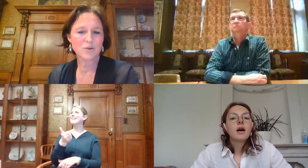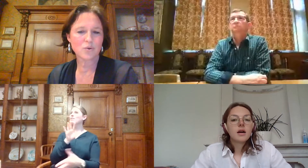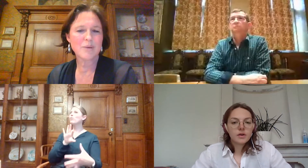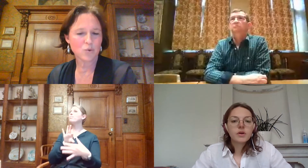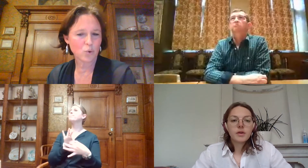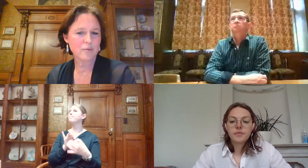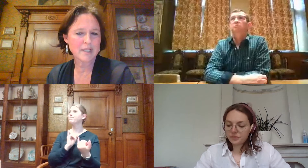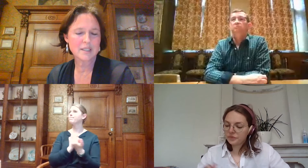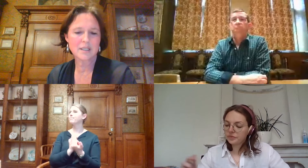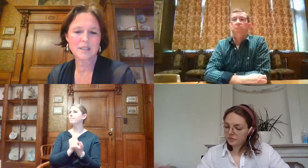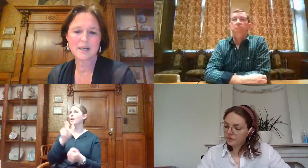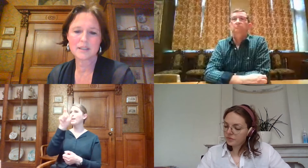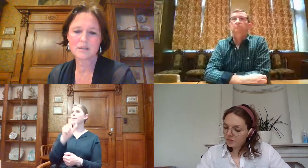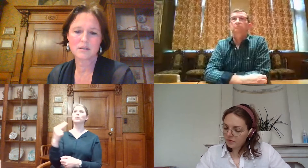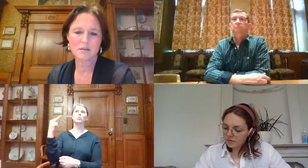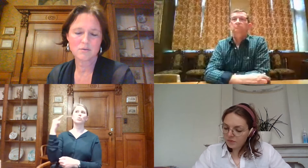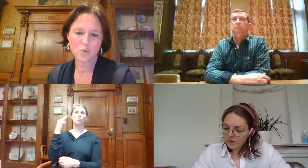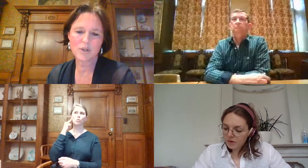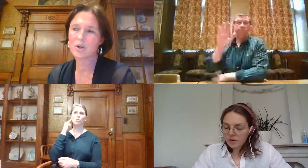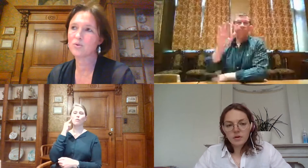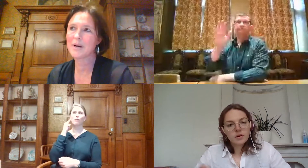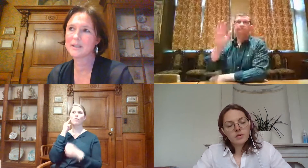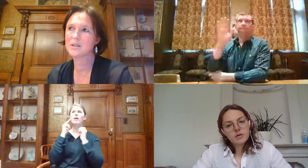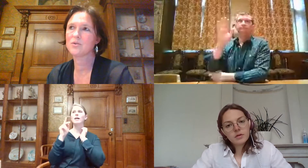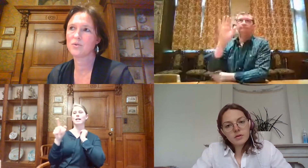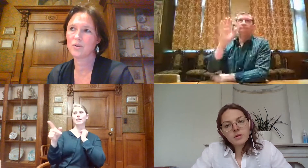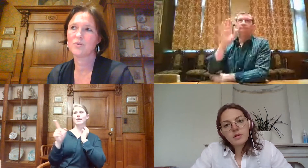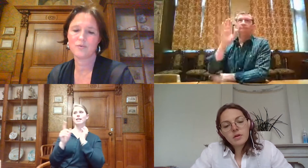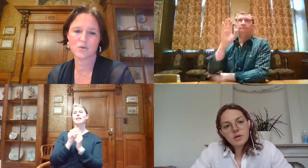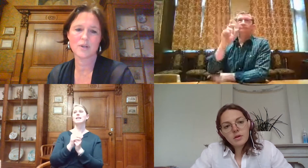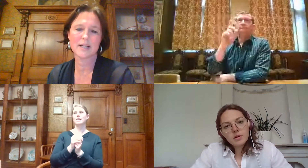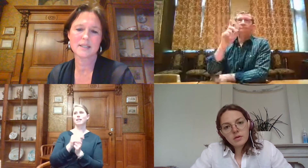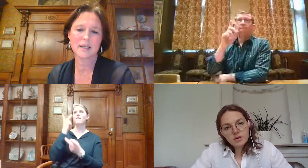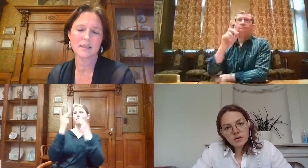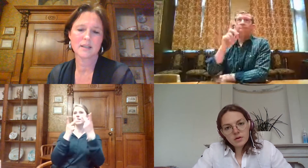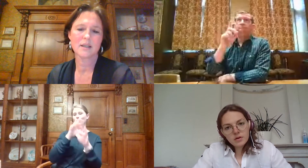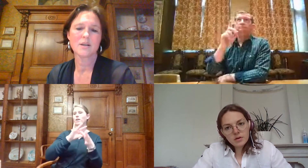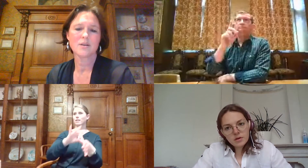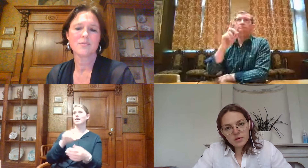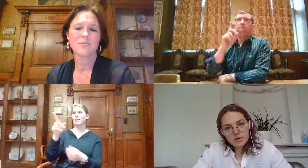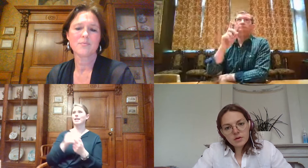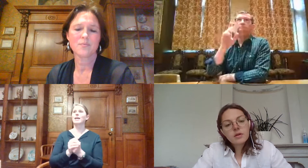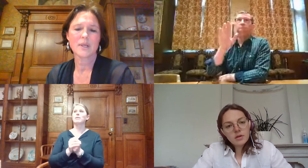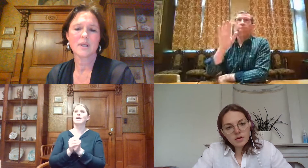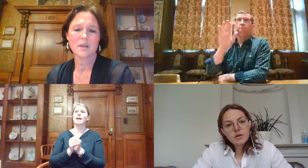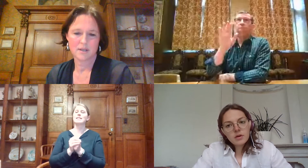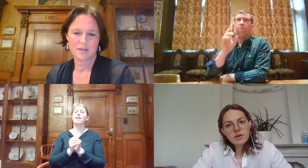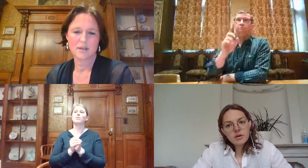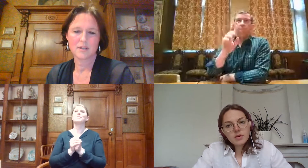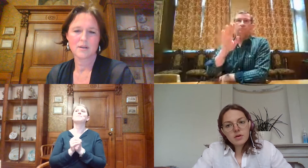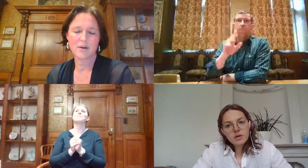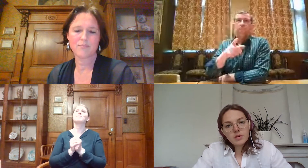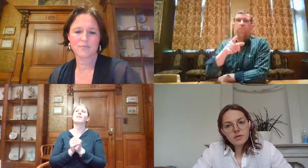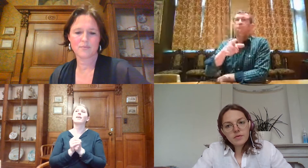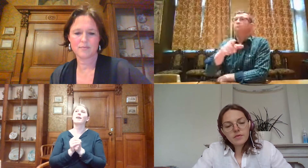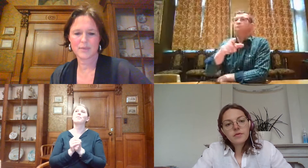Dus bij dove mensen gaat dat zo goed als automatisch de VisioGuide zijn. Gerrie wil ik graag iets